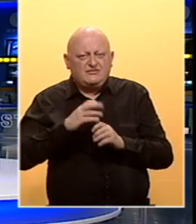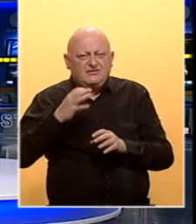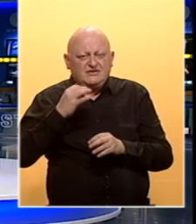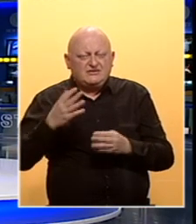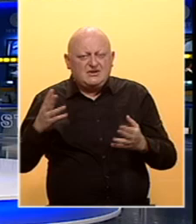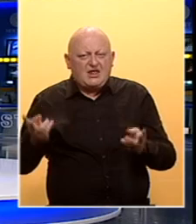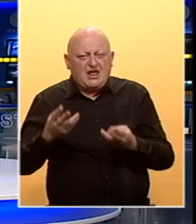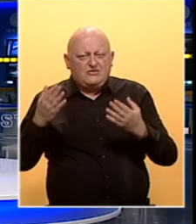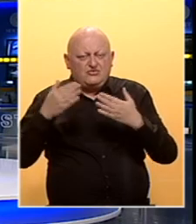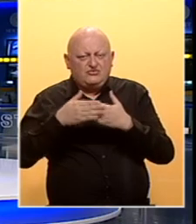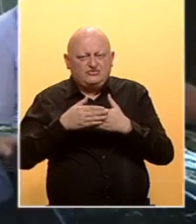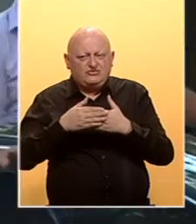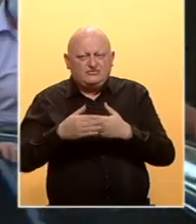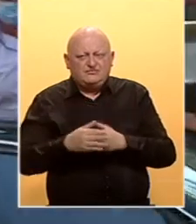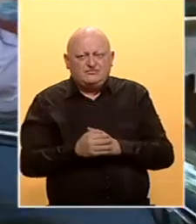dana, lako vam noć.